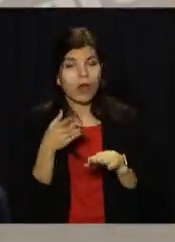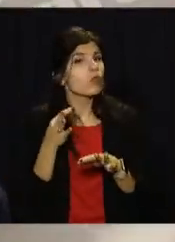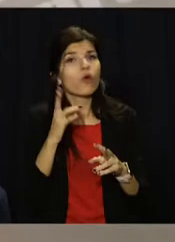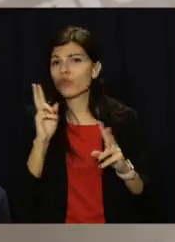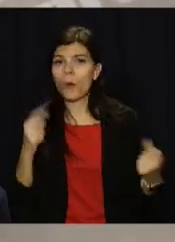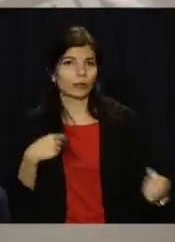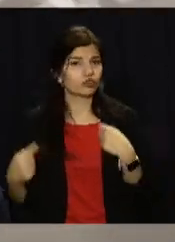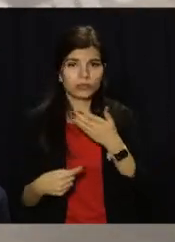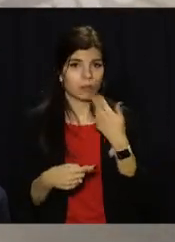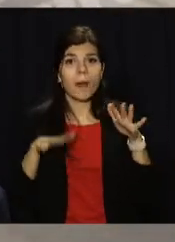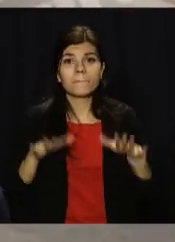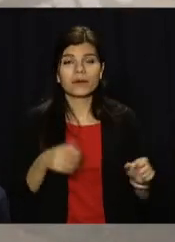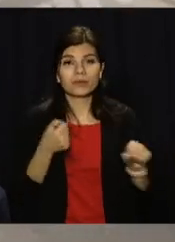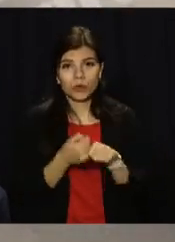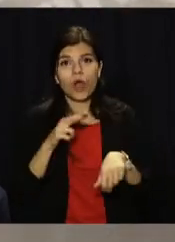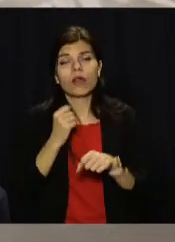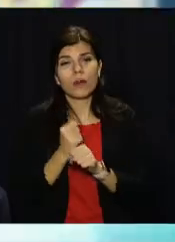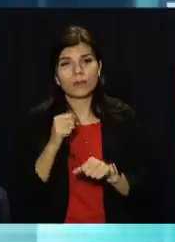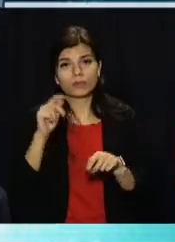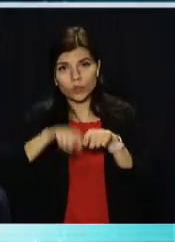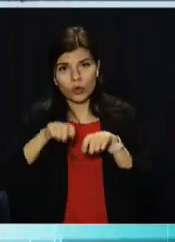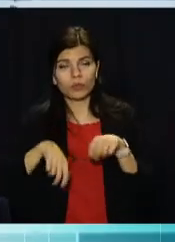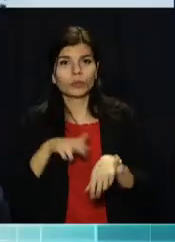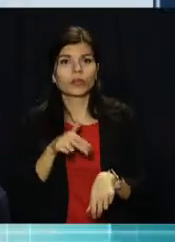постраждав. На місці ДТП працює поліція.